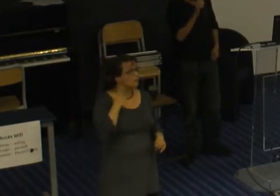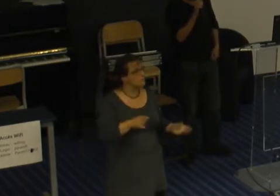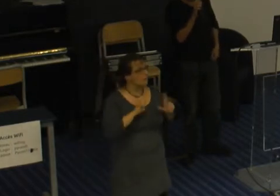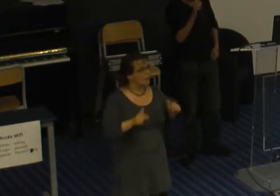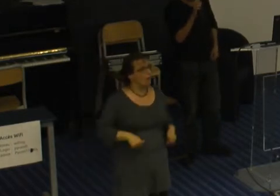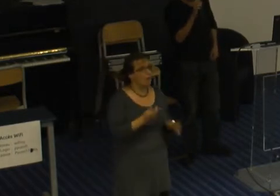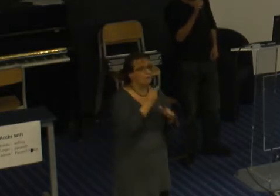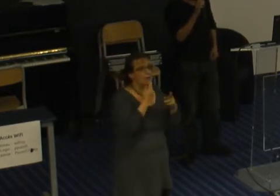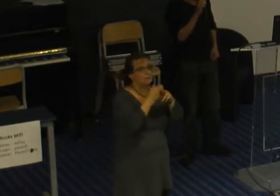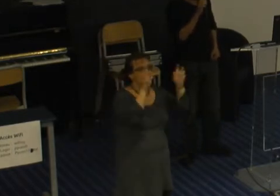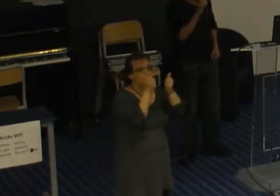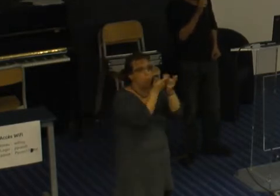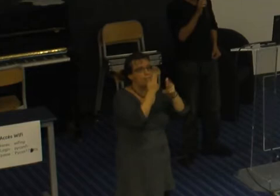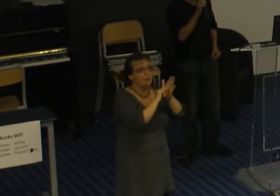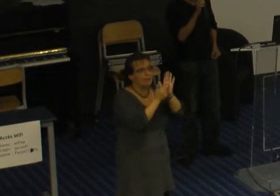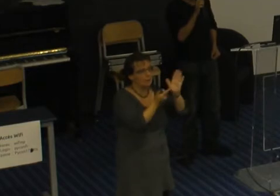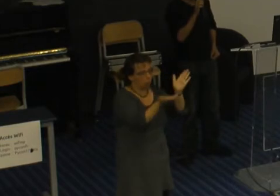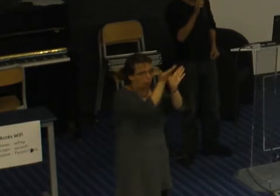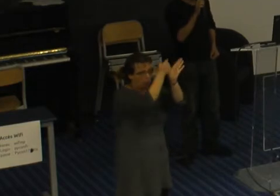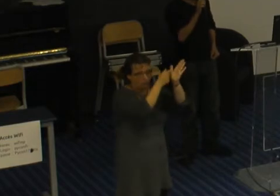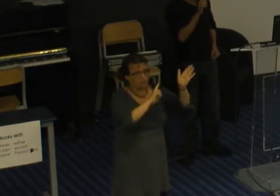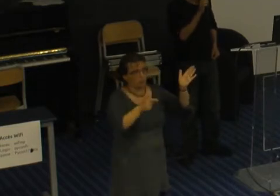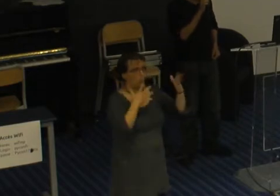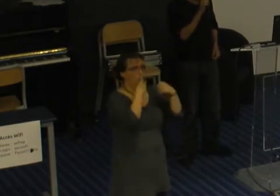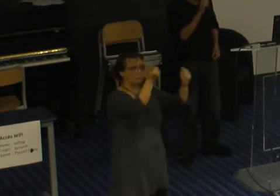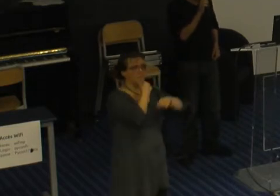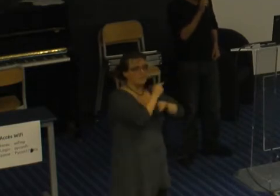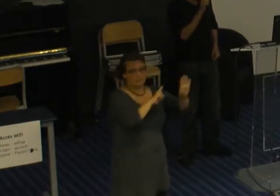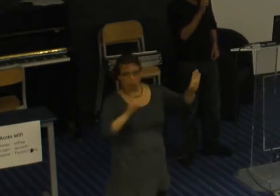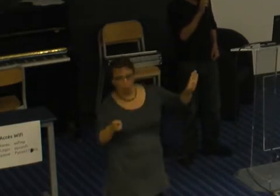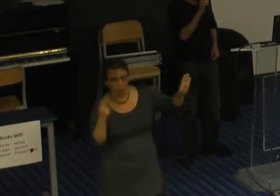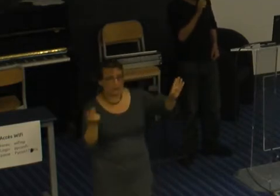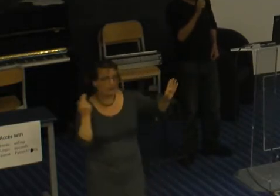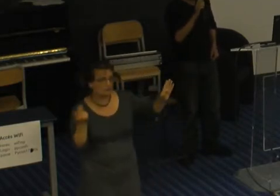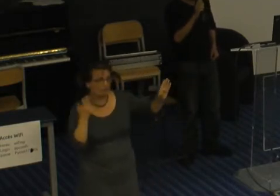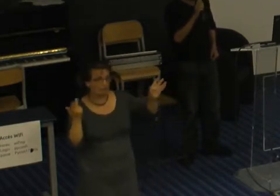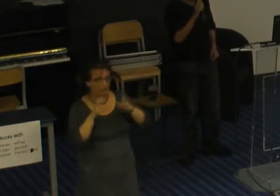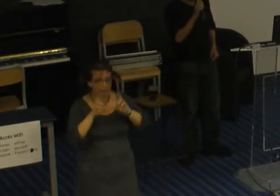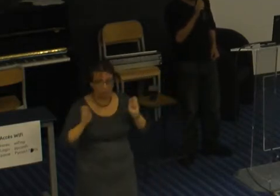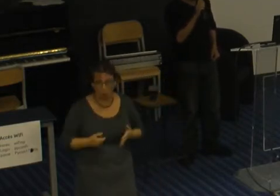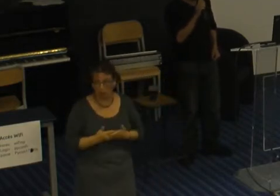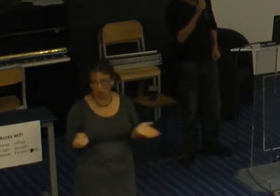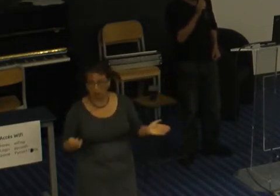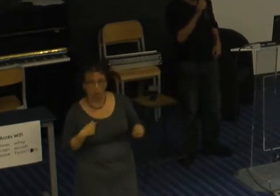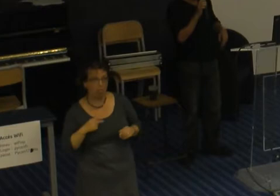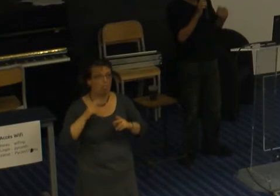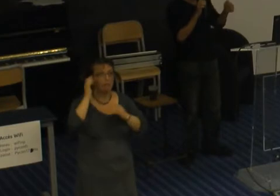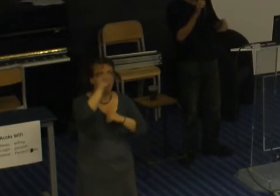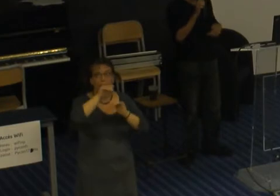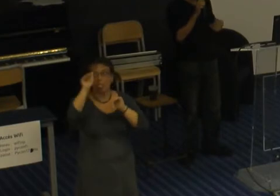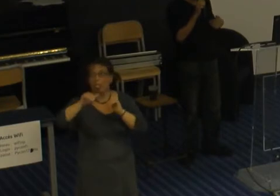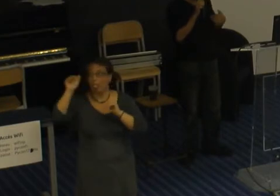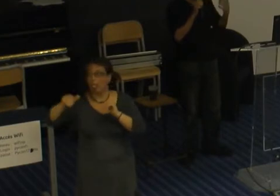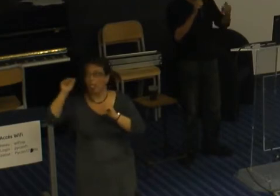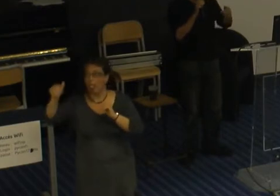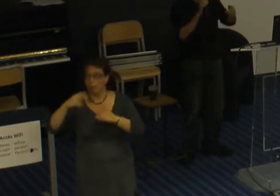de trouver un travail qu'en sortant de la faculté. pas forcément en jugeant sur les compétences ou même